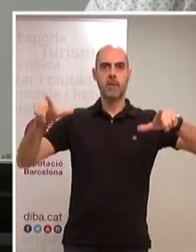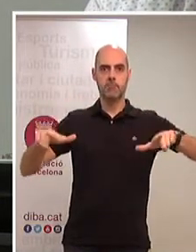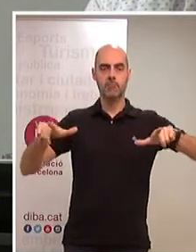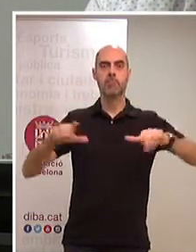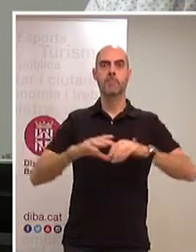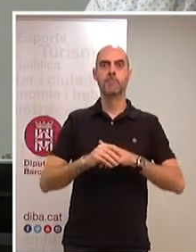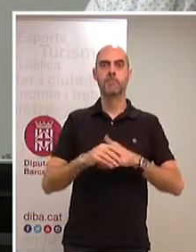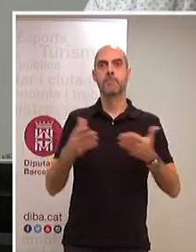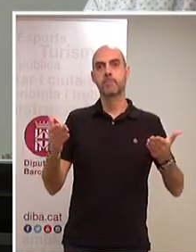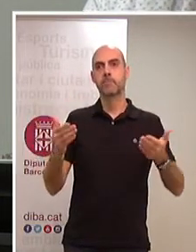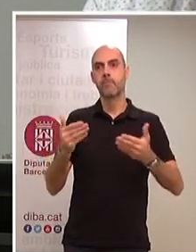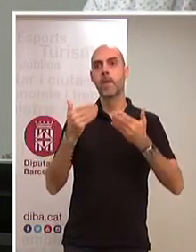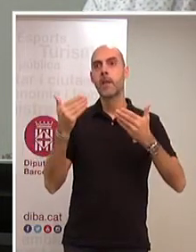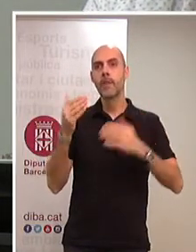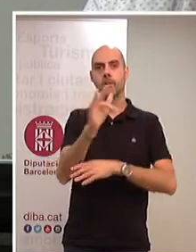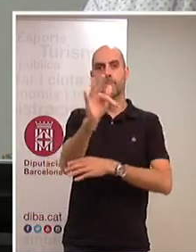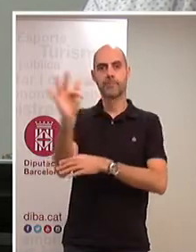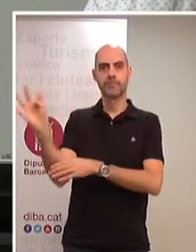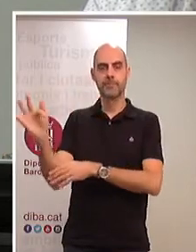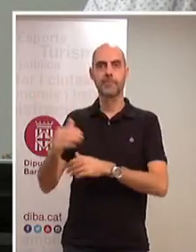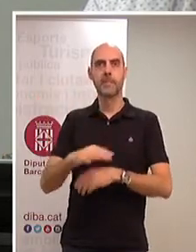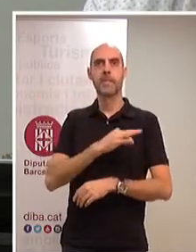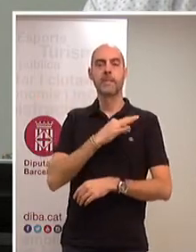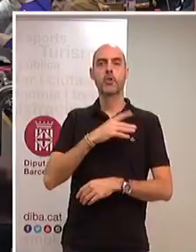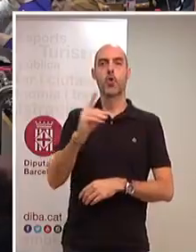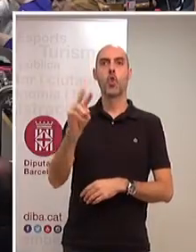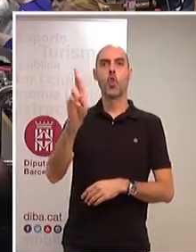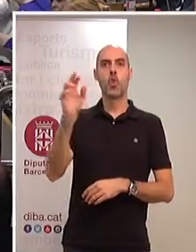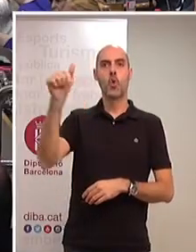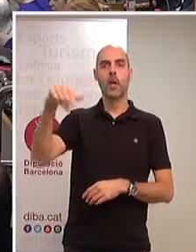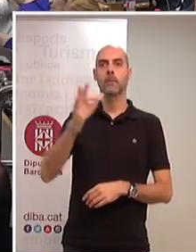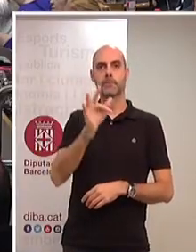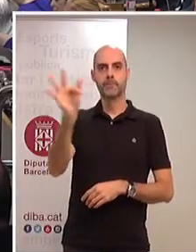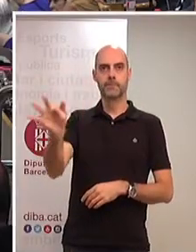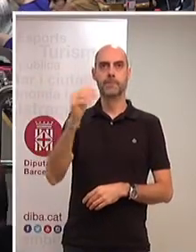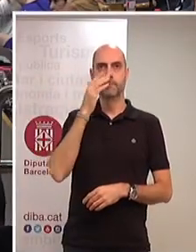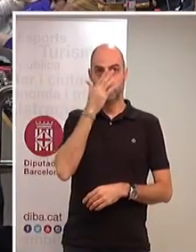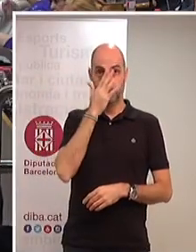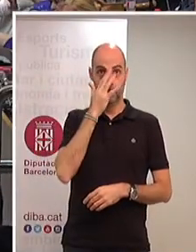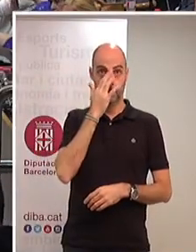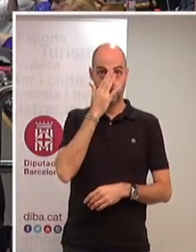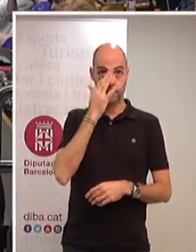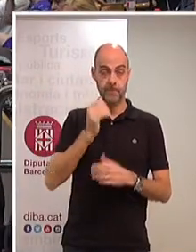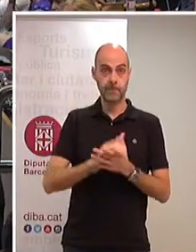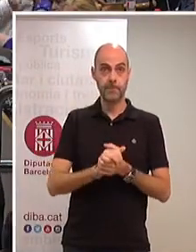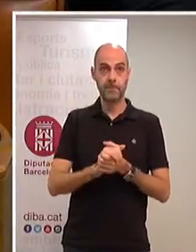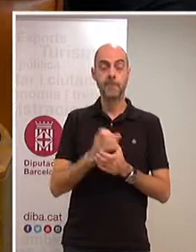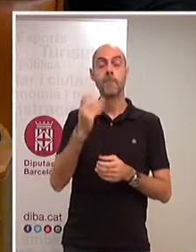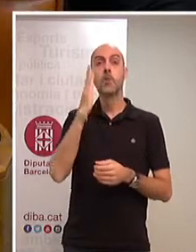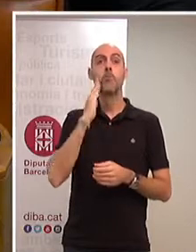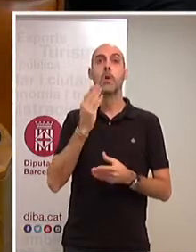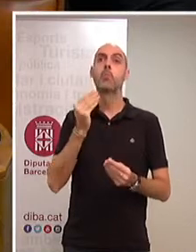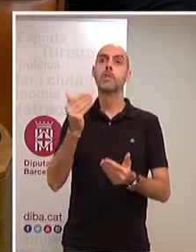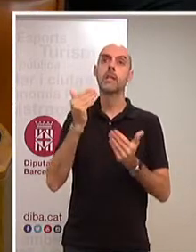els agrairé molt que prenguin la paraula. Senyor Durán, té la paraula. Bon dia i moltes gràcies, senyora